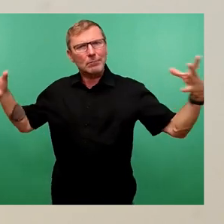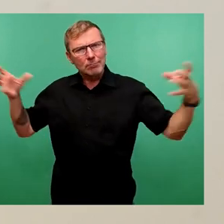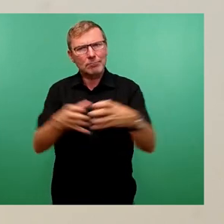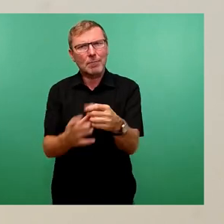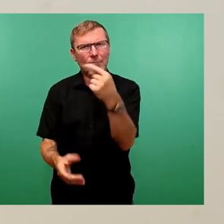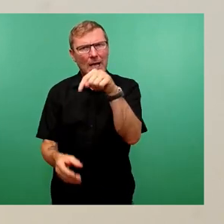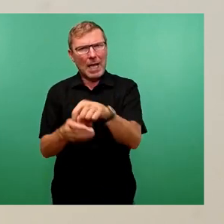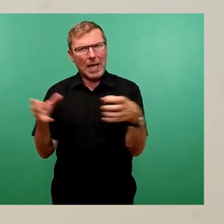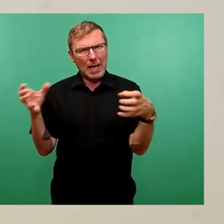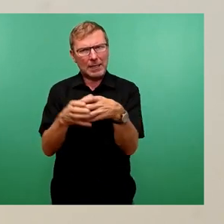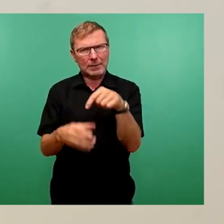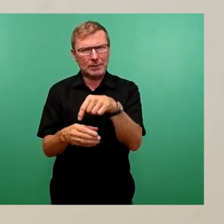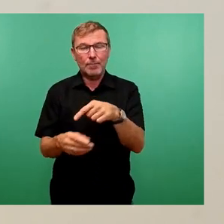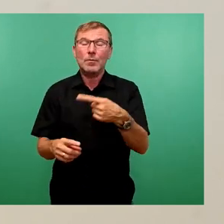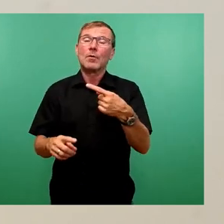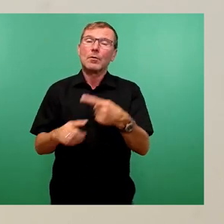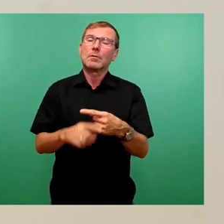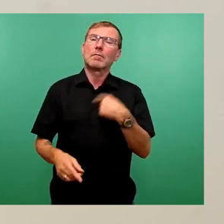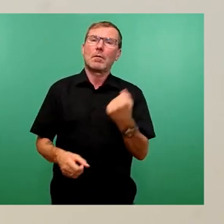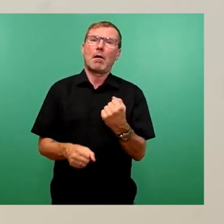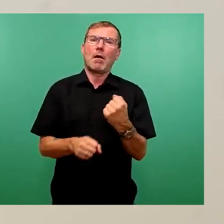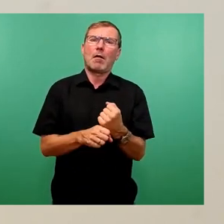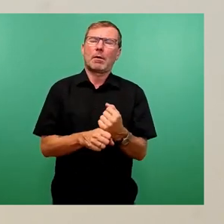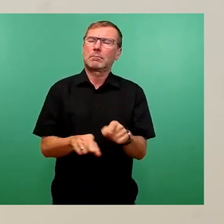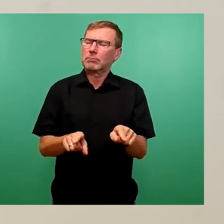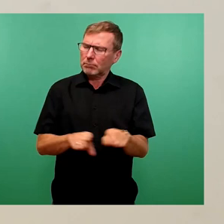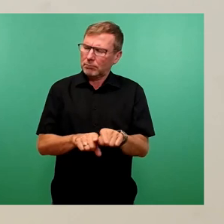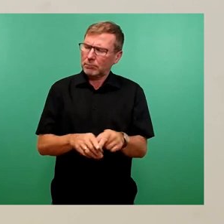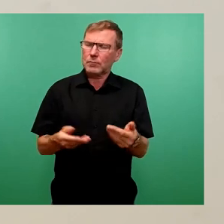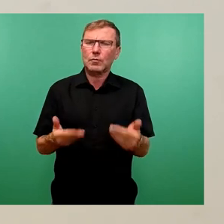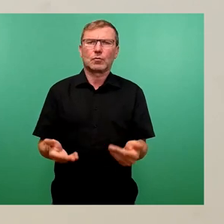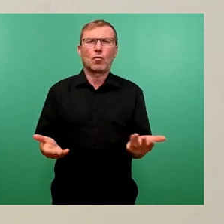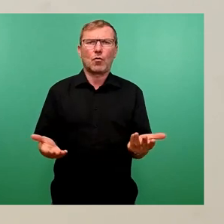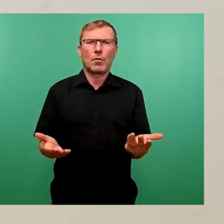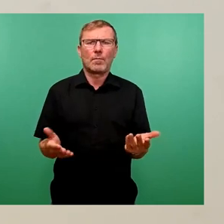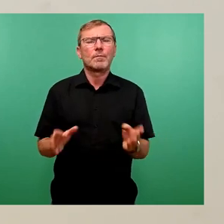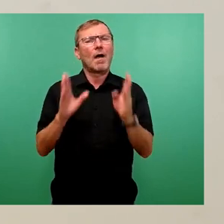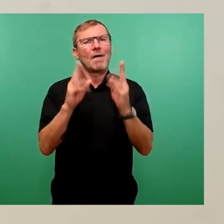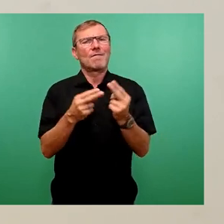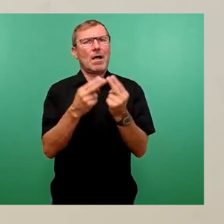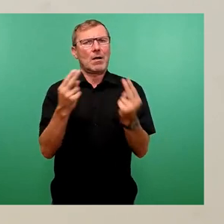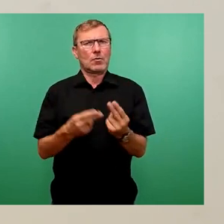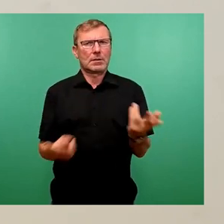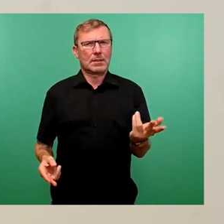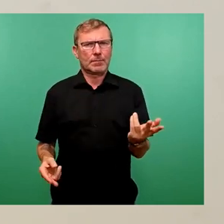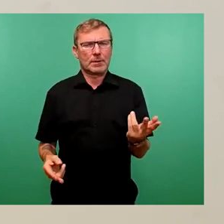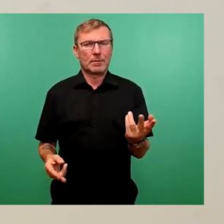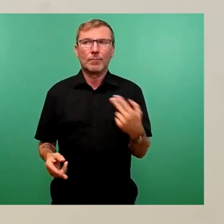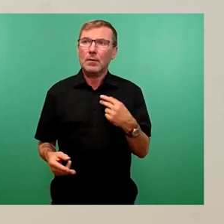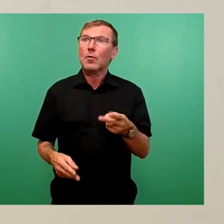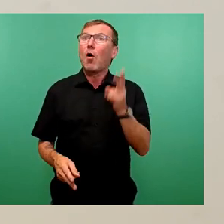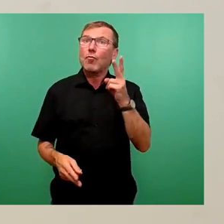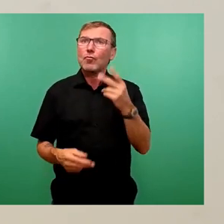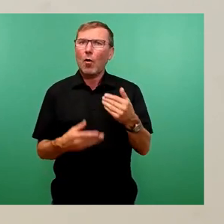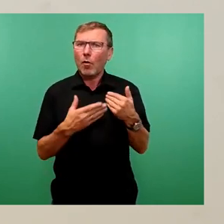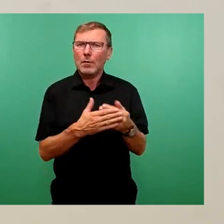wir arbeiten nach wie vor an dem Fachkonzept. Und wenn ich sage, arbeiten nach wie vor, wird es